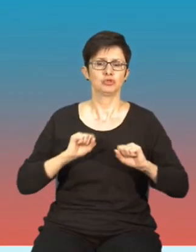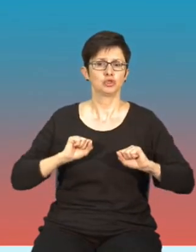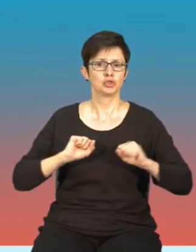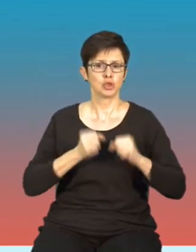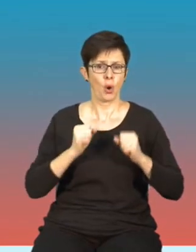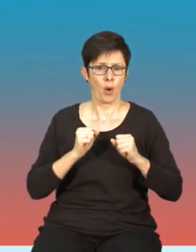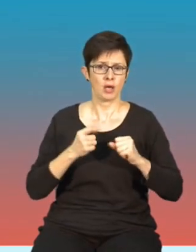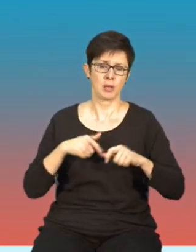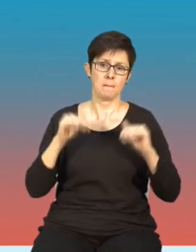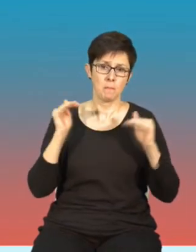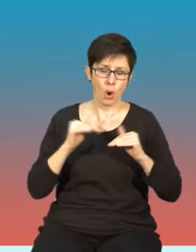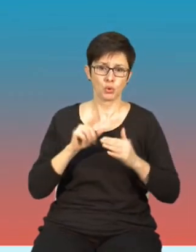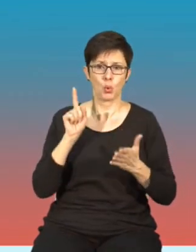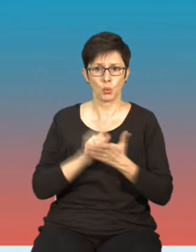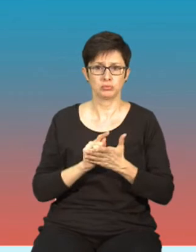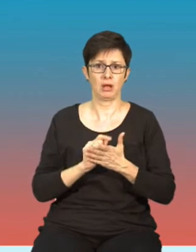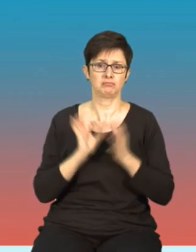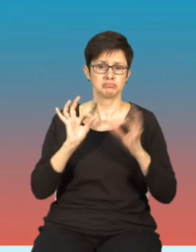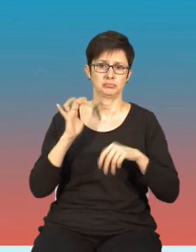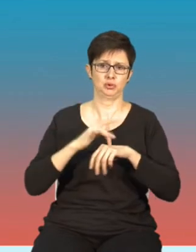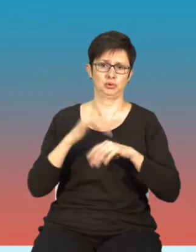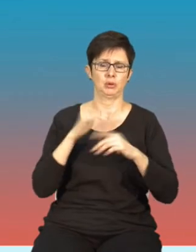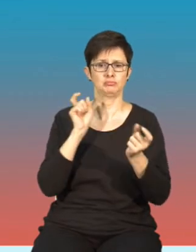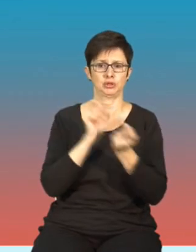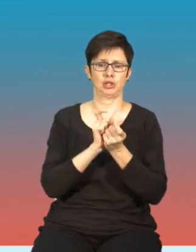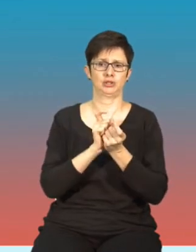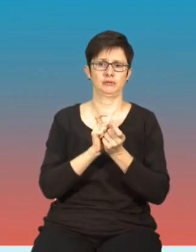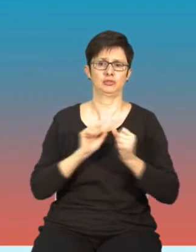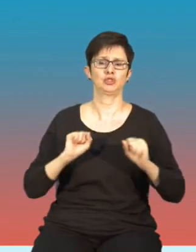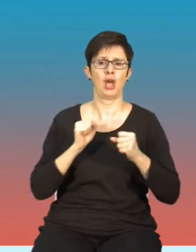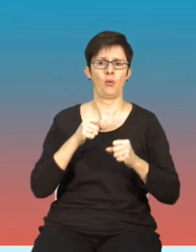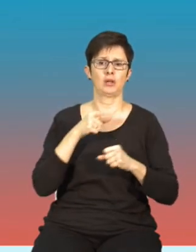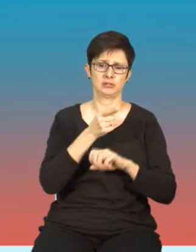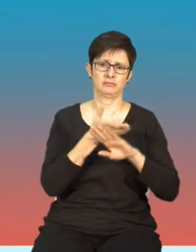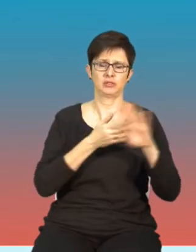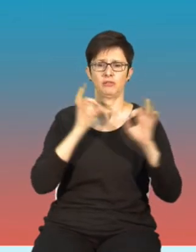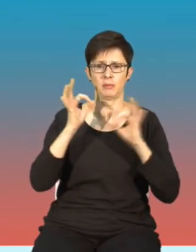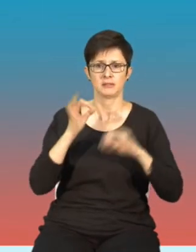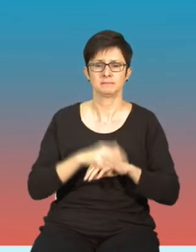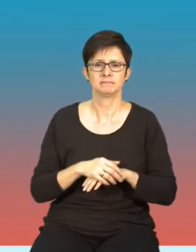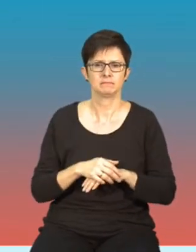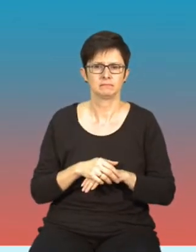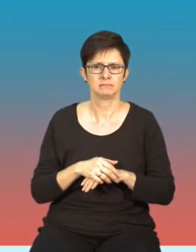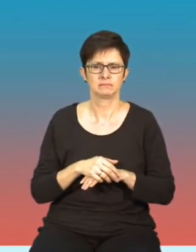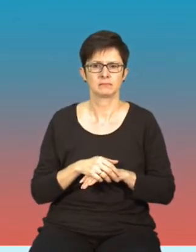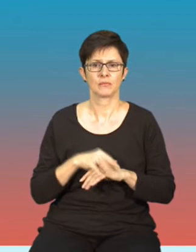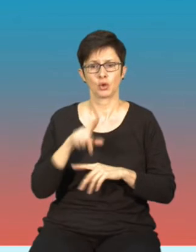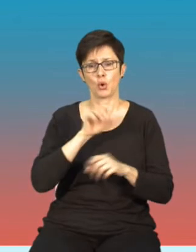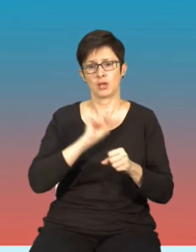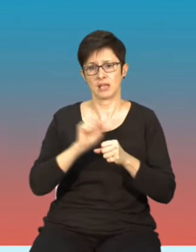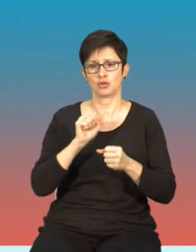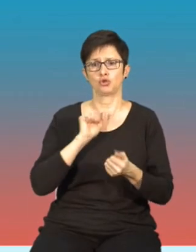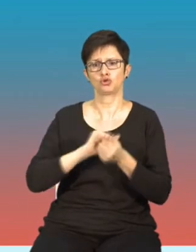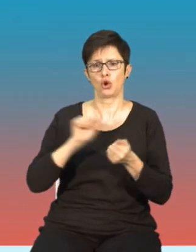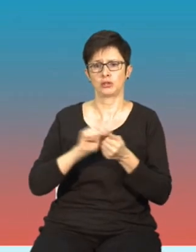która pomoże skutecznie przeciwdziałać temu zjawisku, które nie mogą się oszukiwać, jest szkodliwe dla